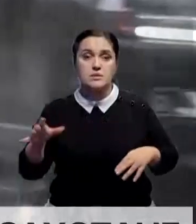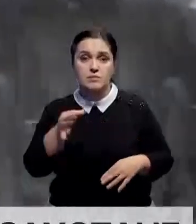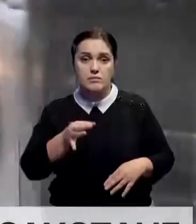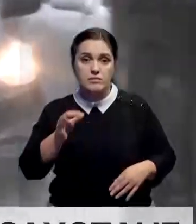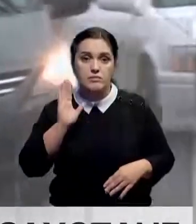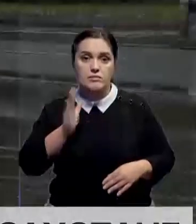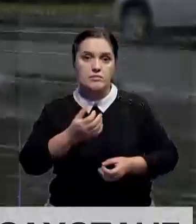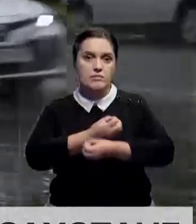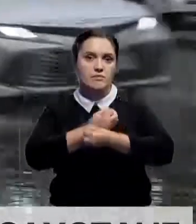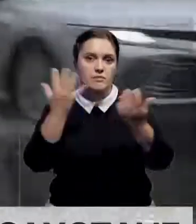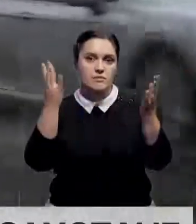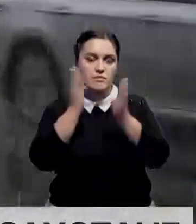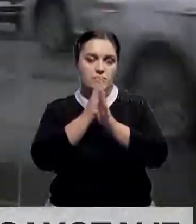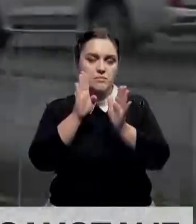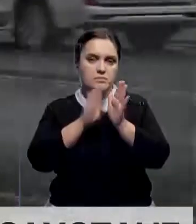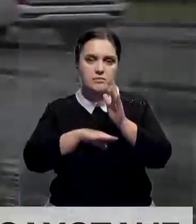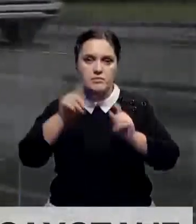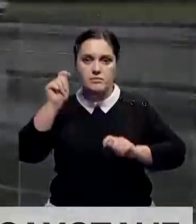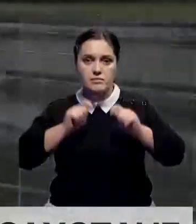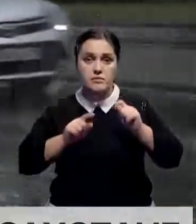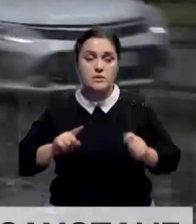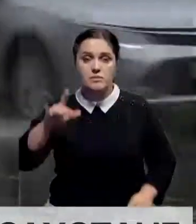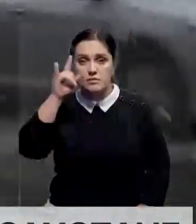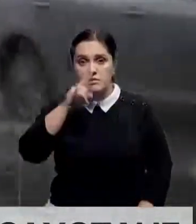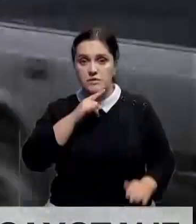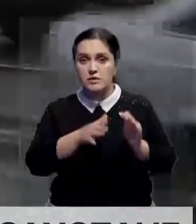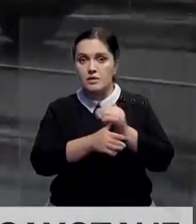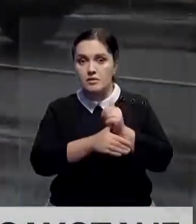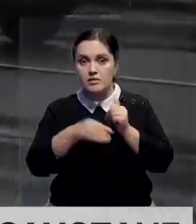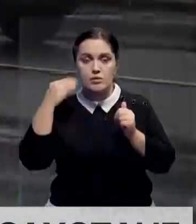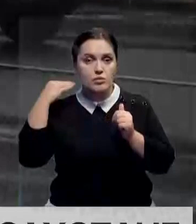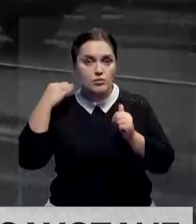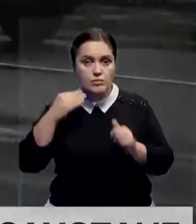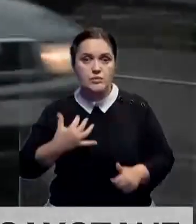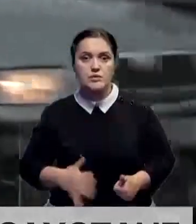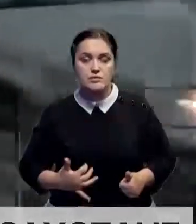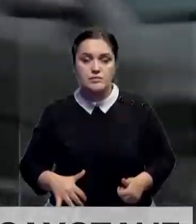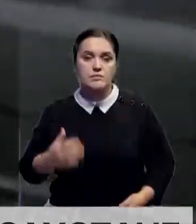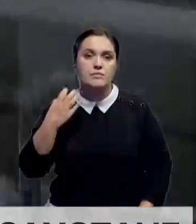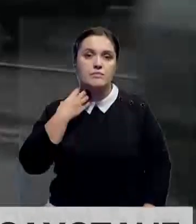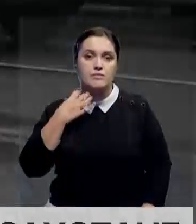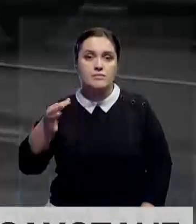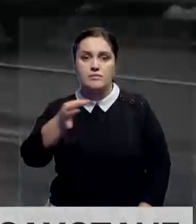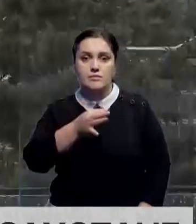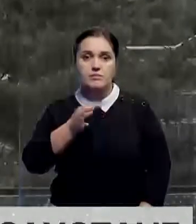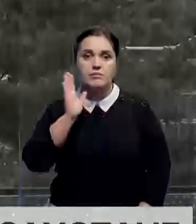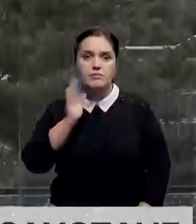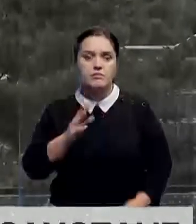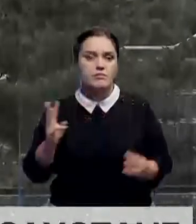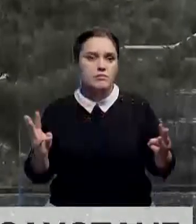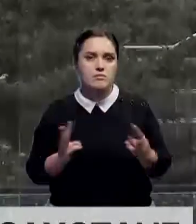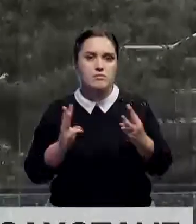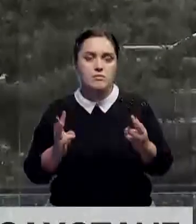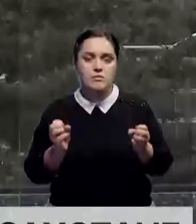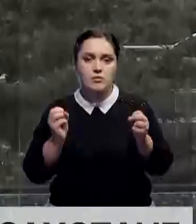сохранится ясная погода без осадков. В западноказахстанской, Атравской, Актьюбинской, Жамбултской и Казлардинской областях сохраняется